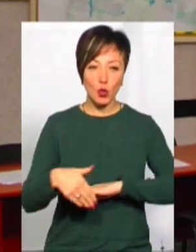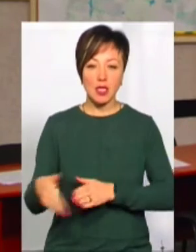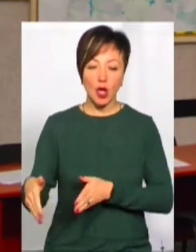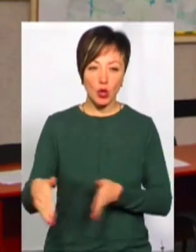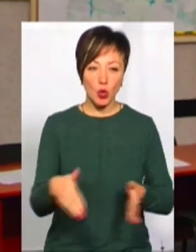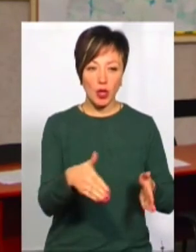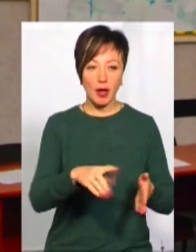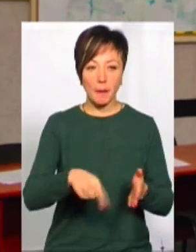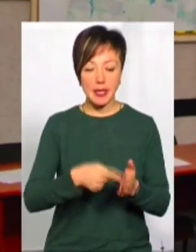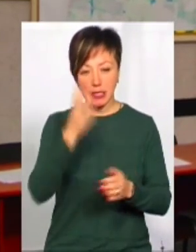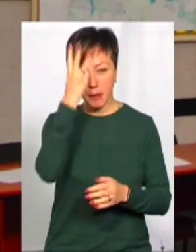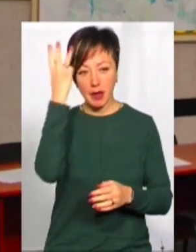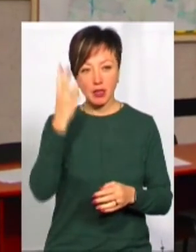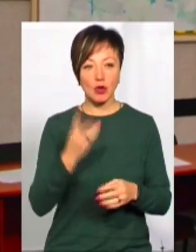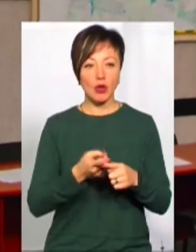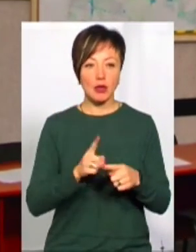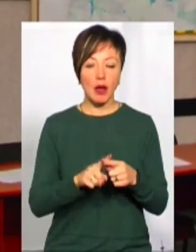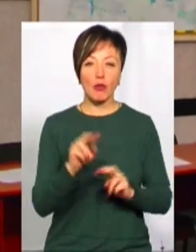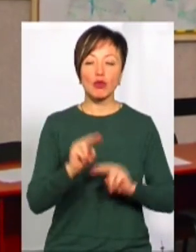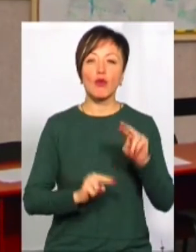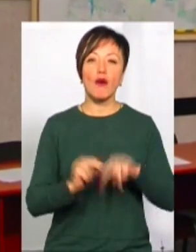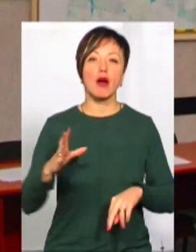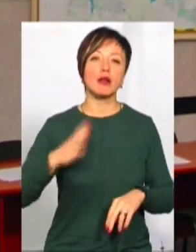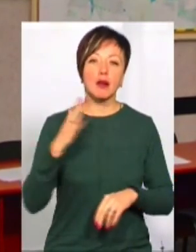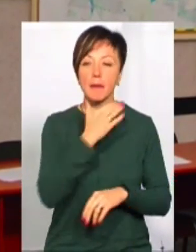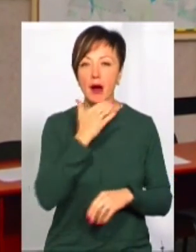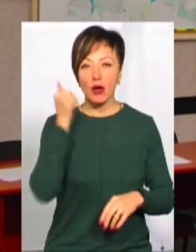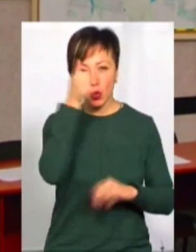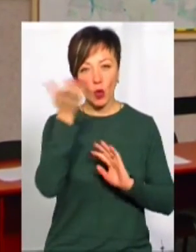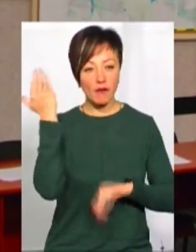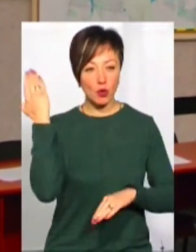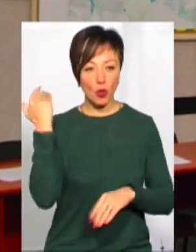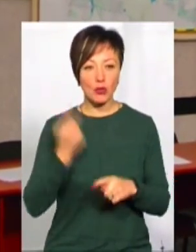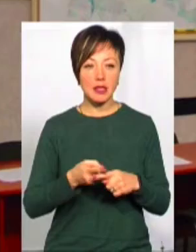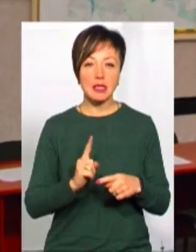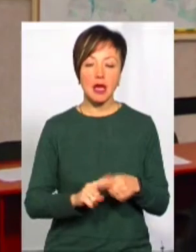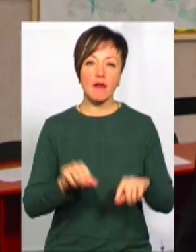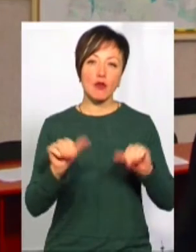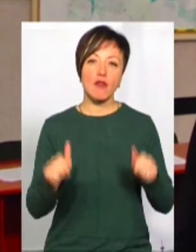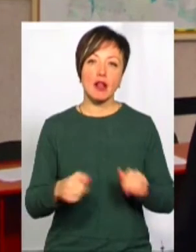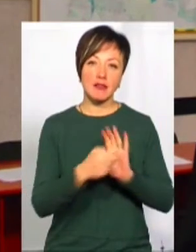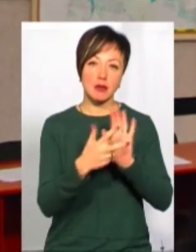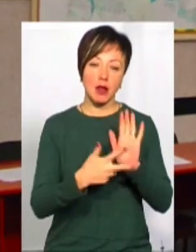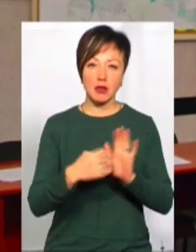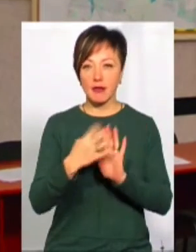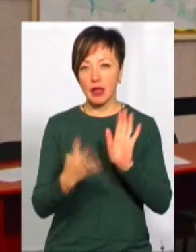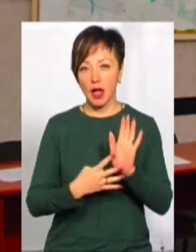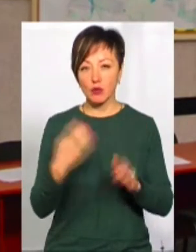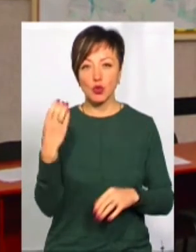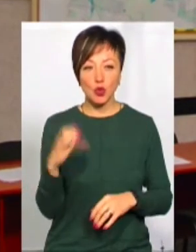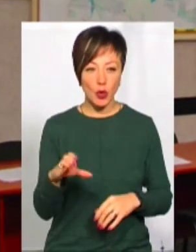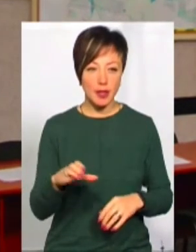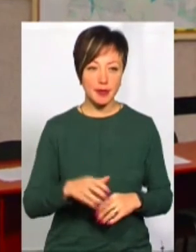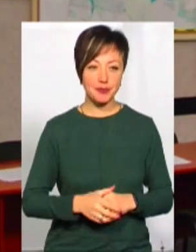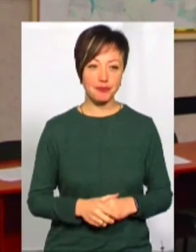Хмельницького, бо дорожня мережа будувалася багато років тому. Це ще формувалося у 18-19 столітті.